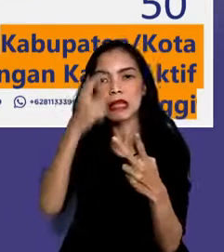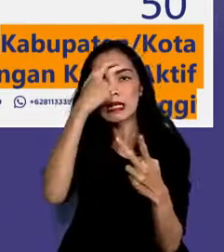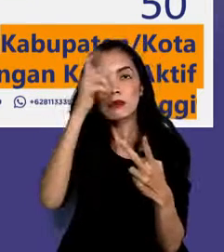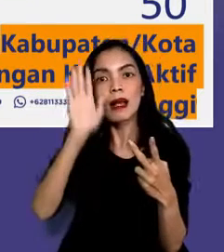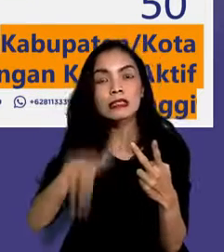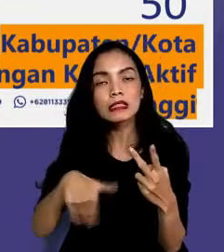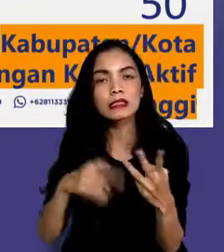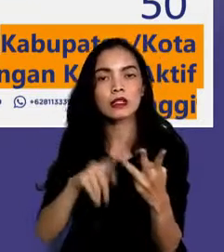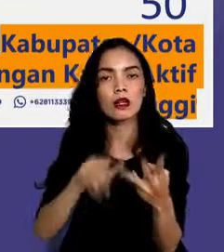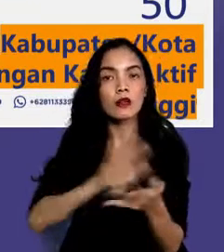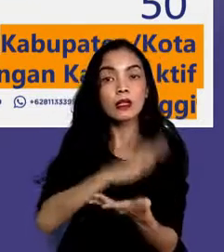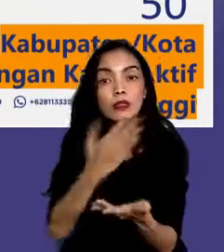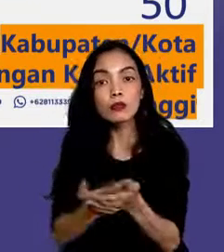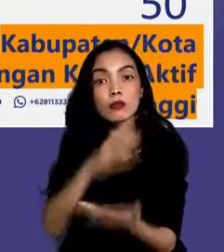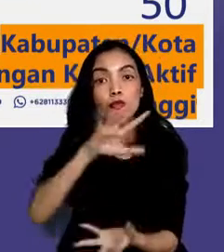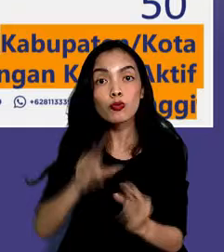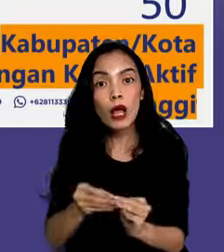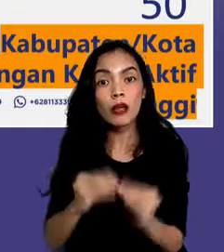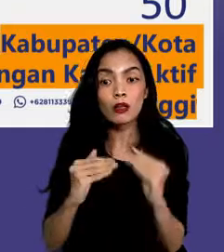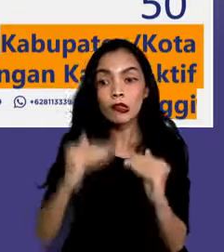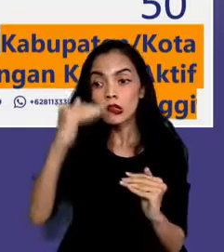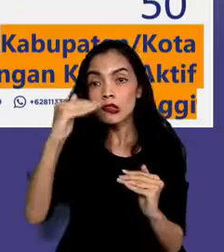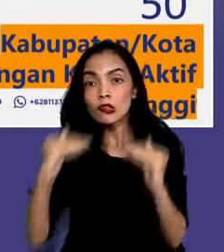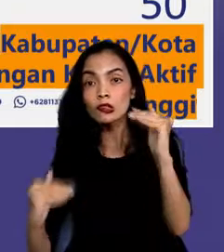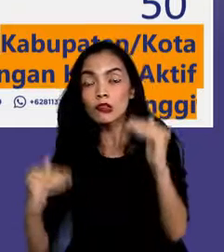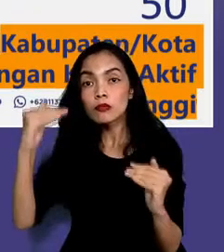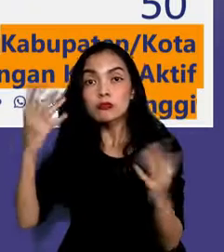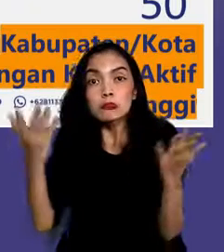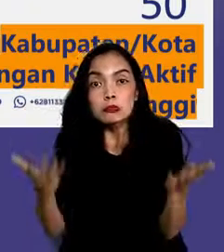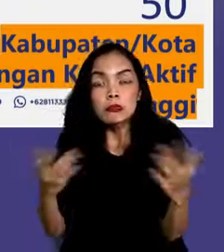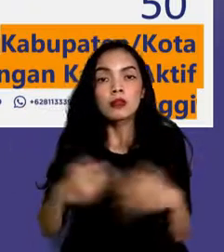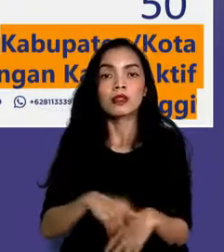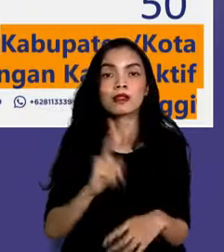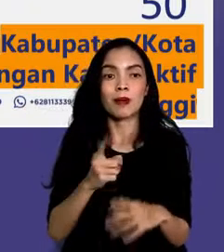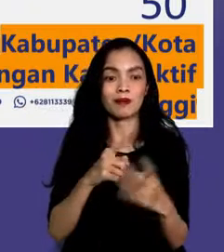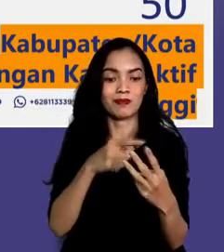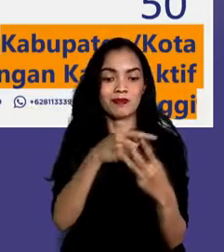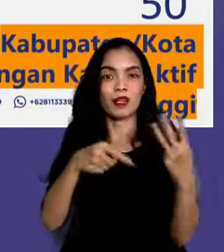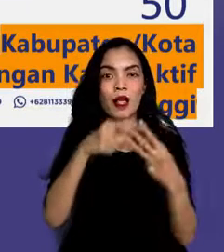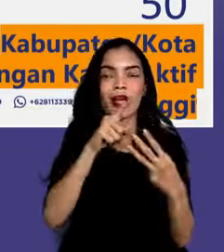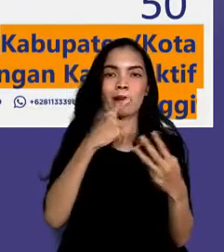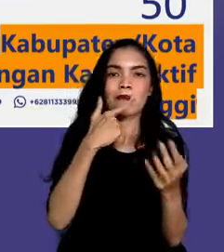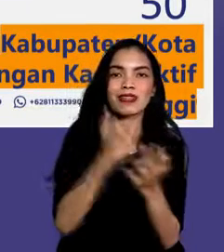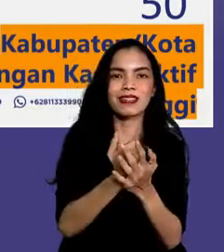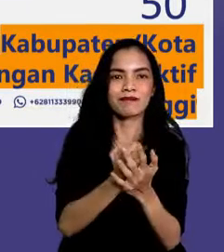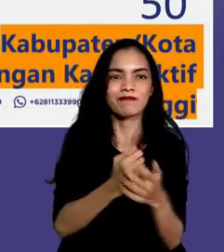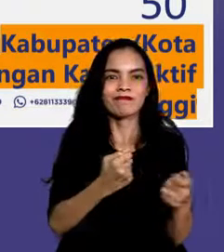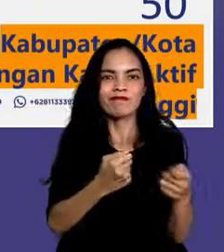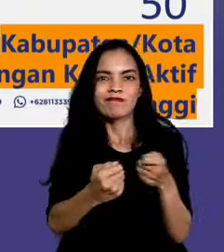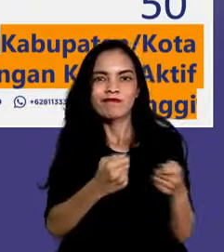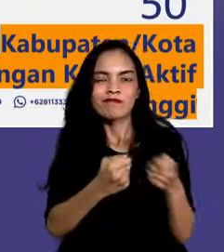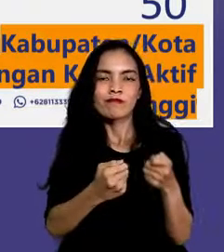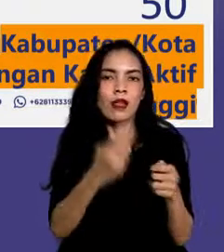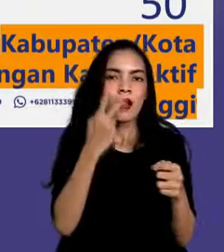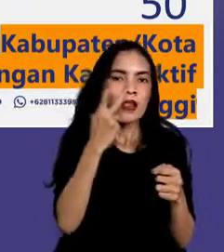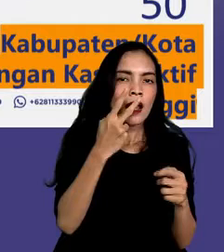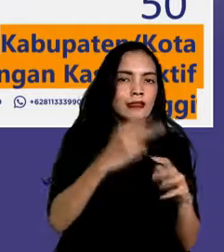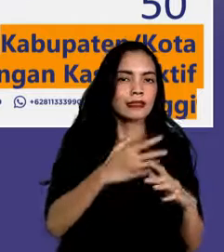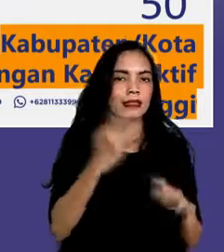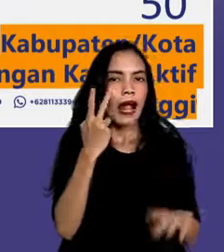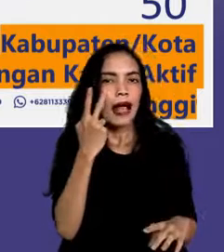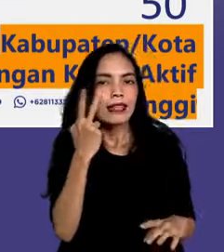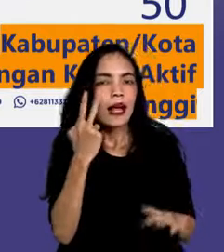maupun kematian, karena hal ini perlu diantisipasi sedini mungkin agar tidak terjadi lonjakan kasus.